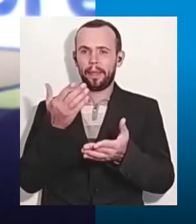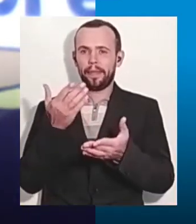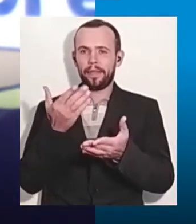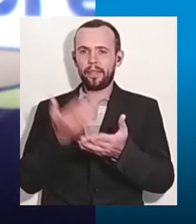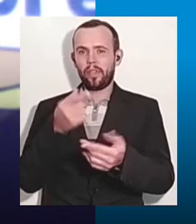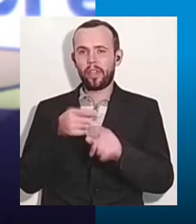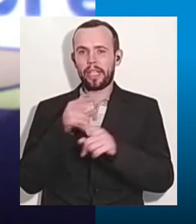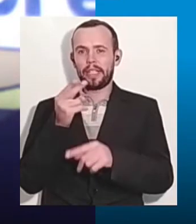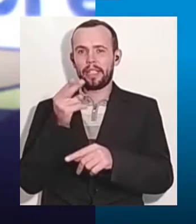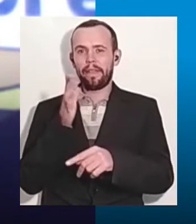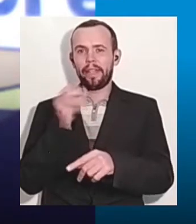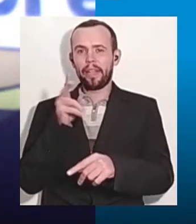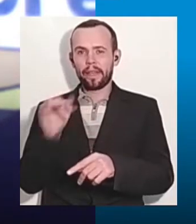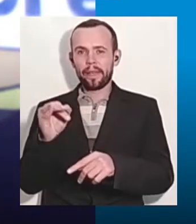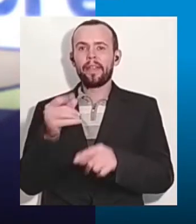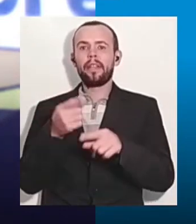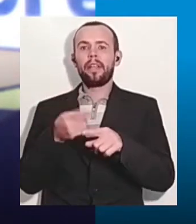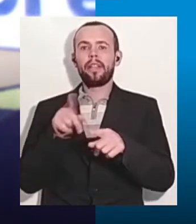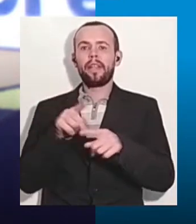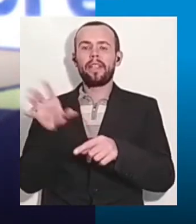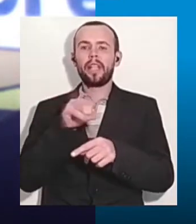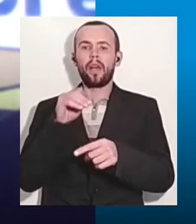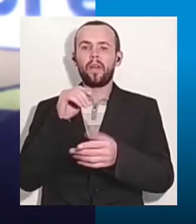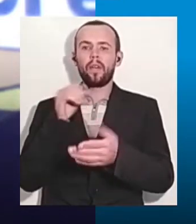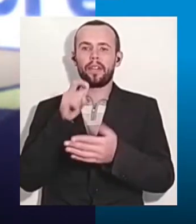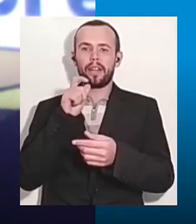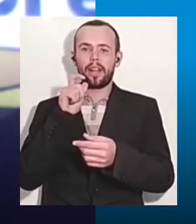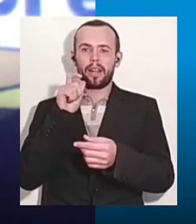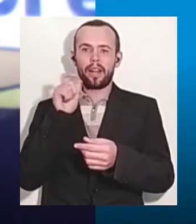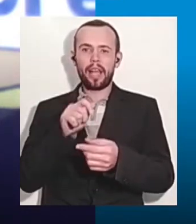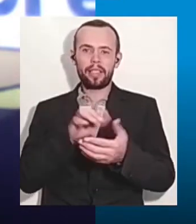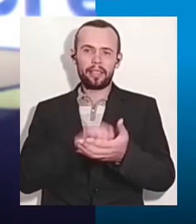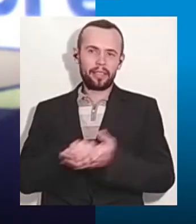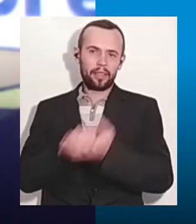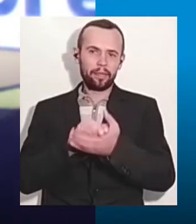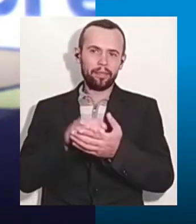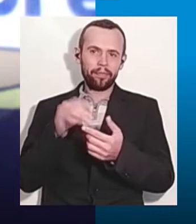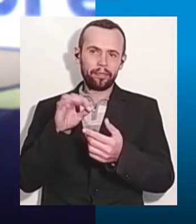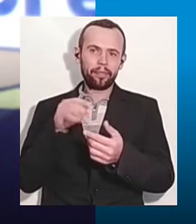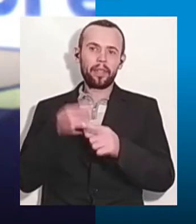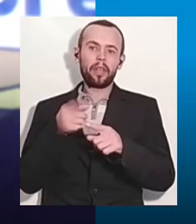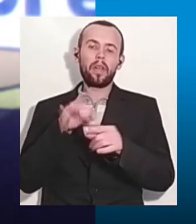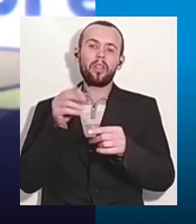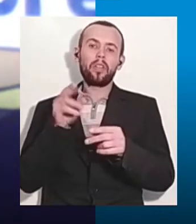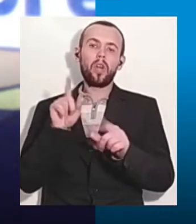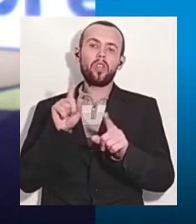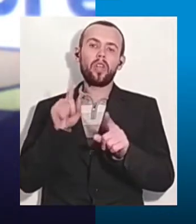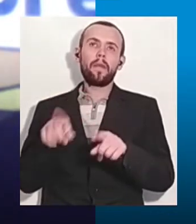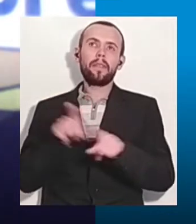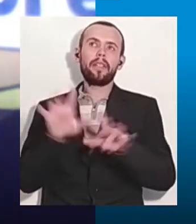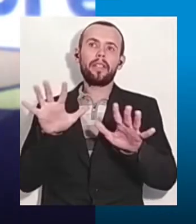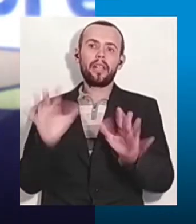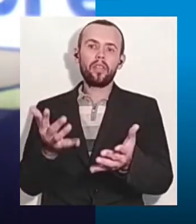звільняють там на домашній арешт, дають там за більш тяжкі злочини, а в цьому